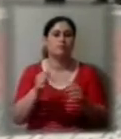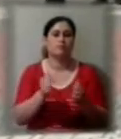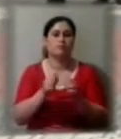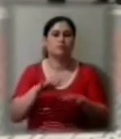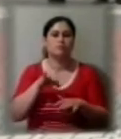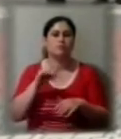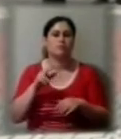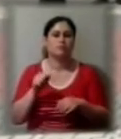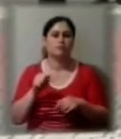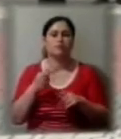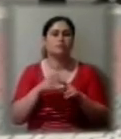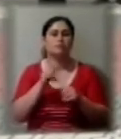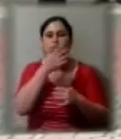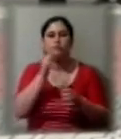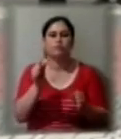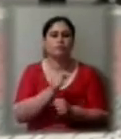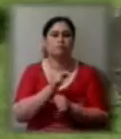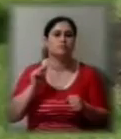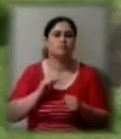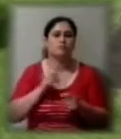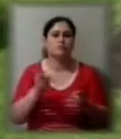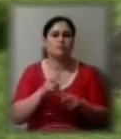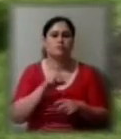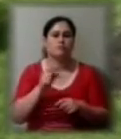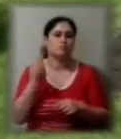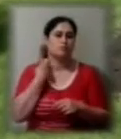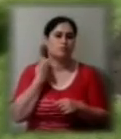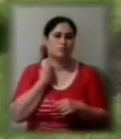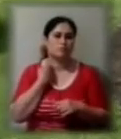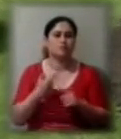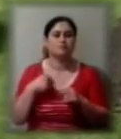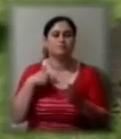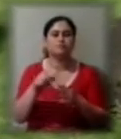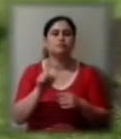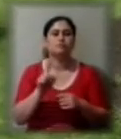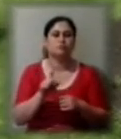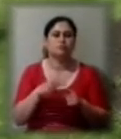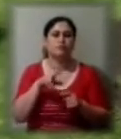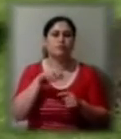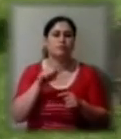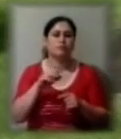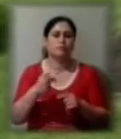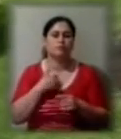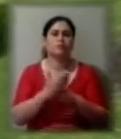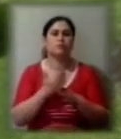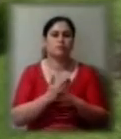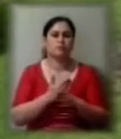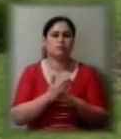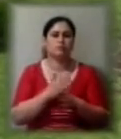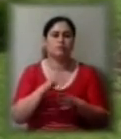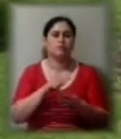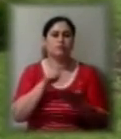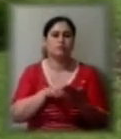через неможливість працювати залишилися із боргами. Прийшли для того, щоб влада нам допомогла в питанні з